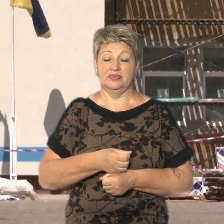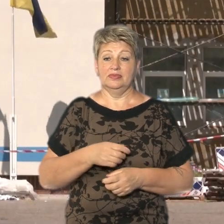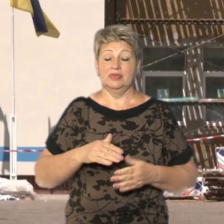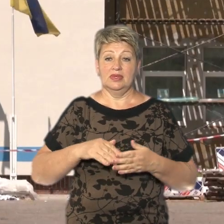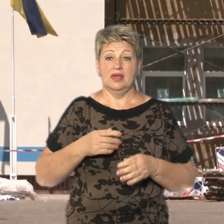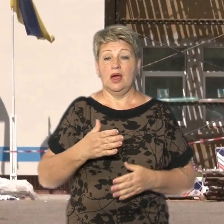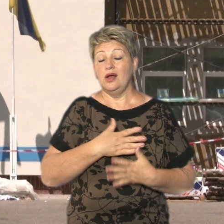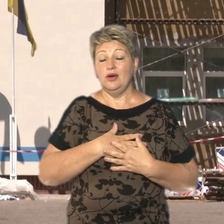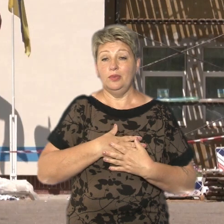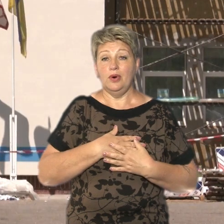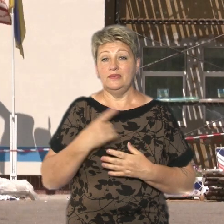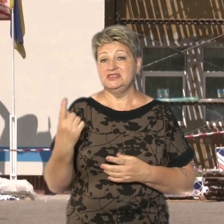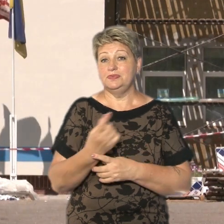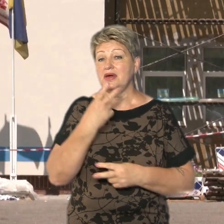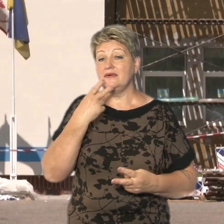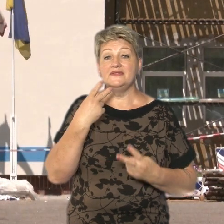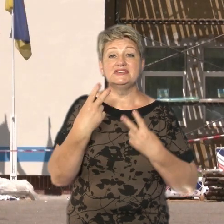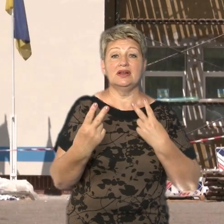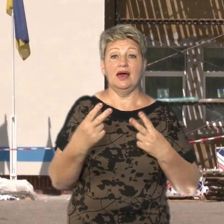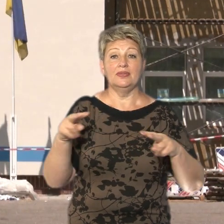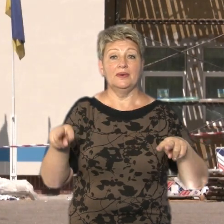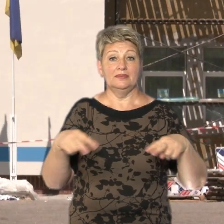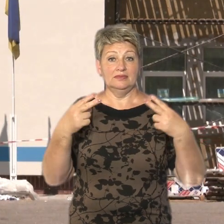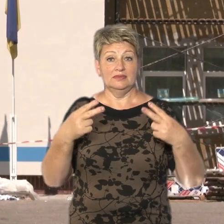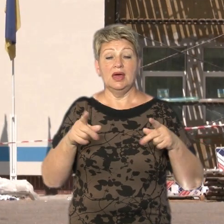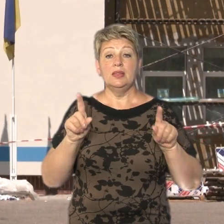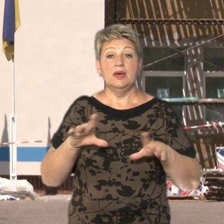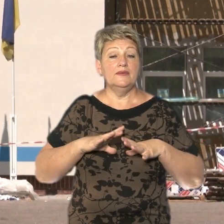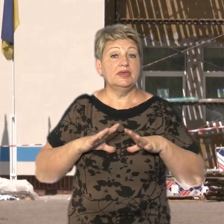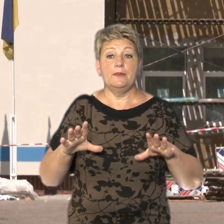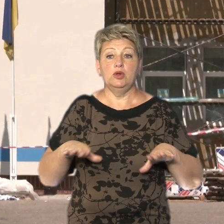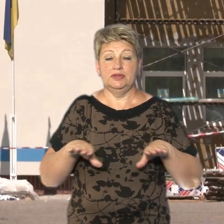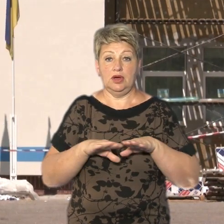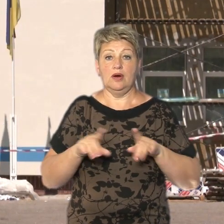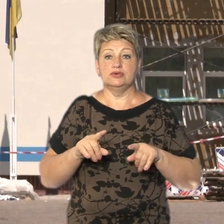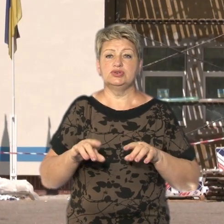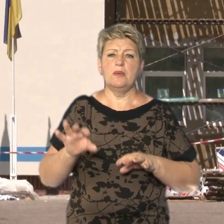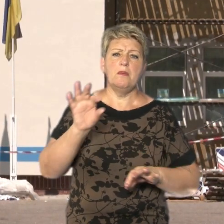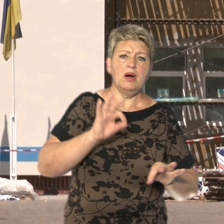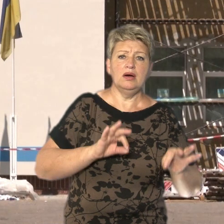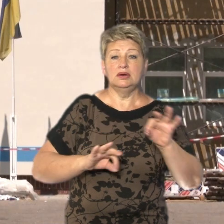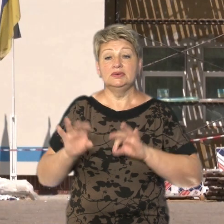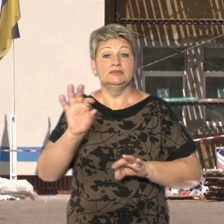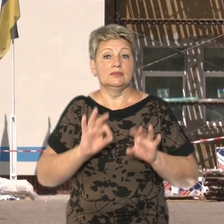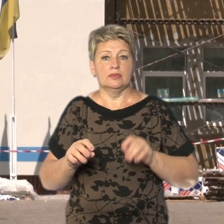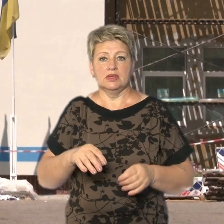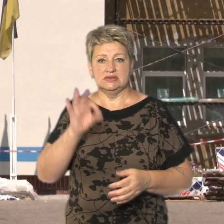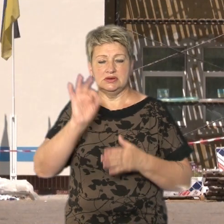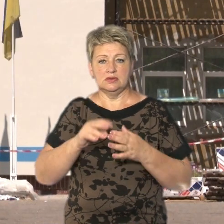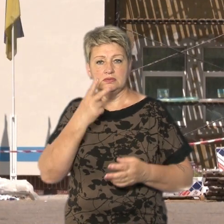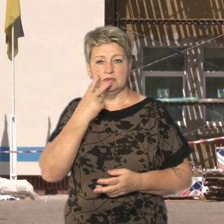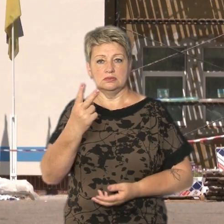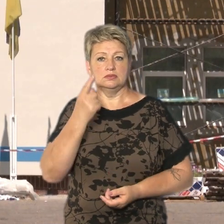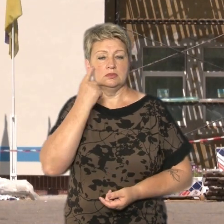зряду, правильно? Так, як я знаю. Тобто навіть не було такого, що там перебирали варіантами. От перший, простий